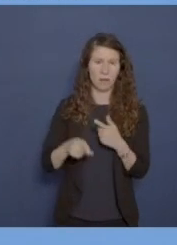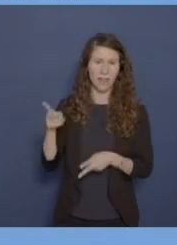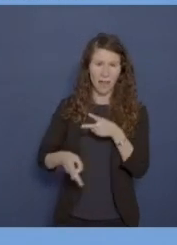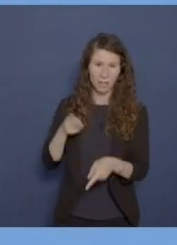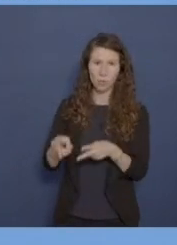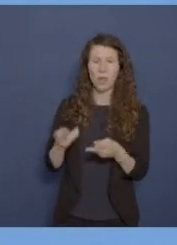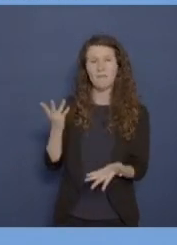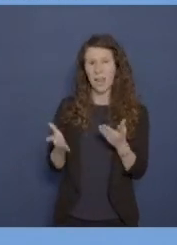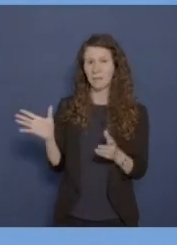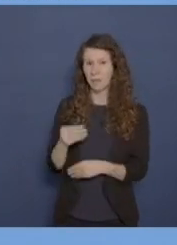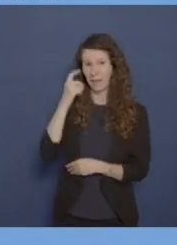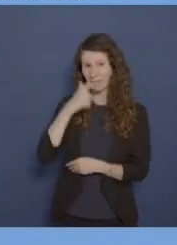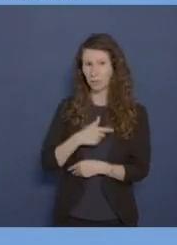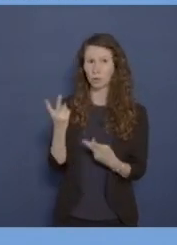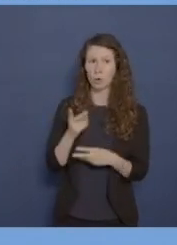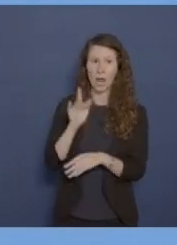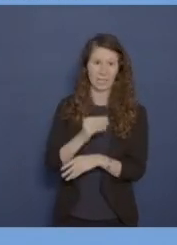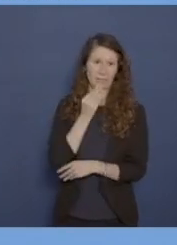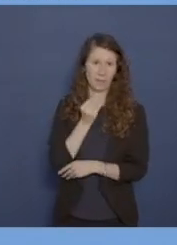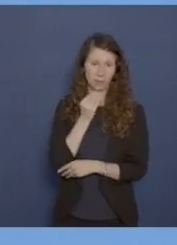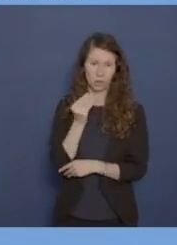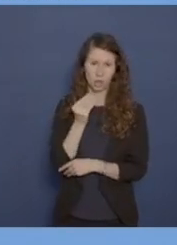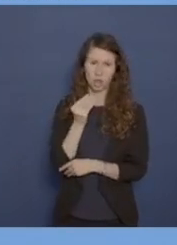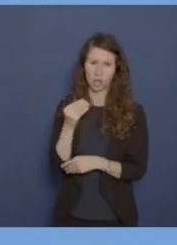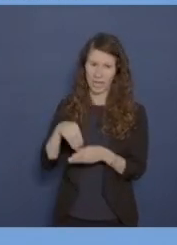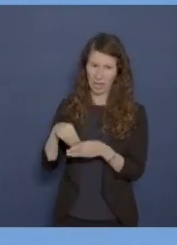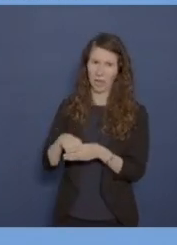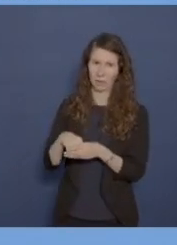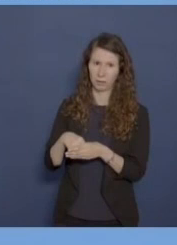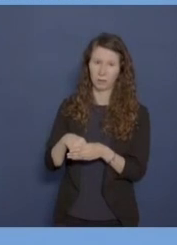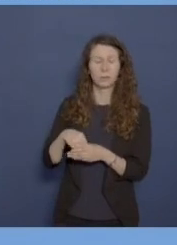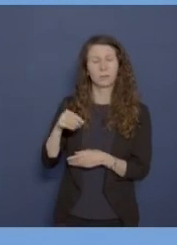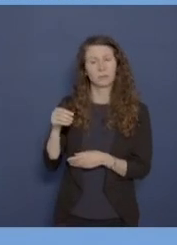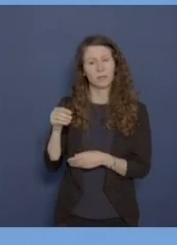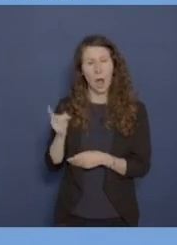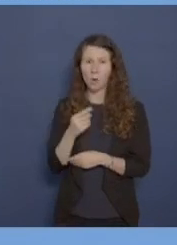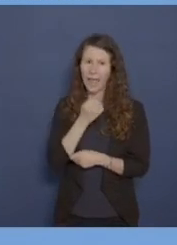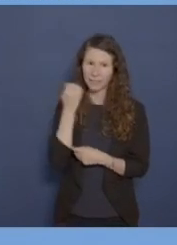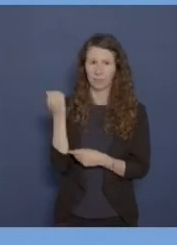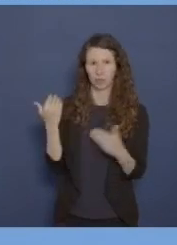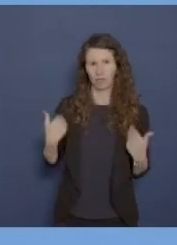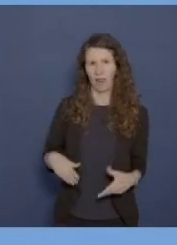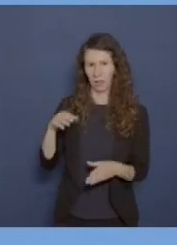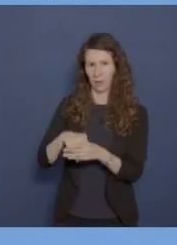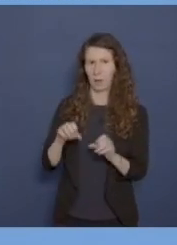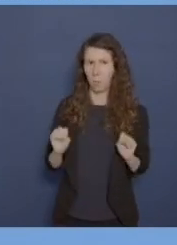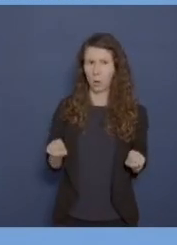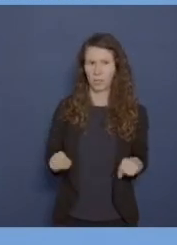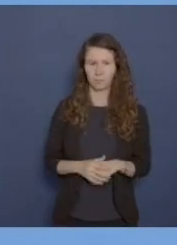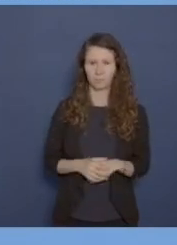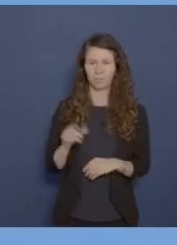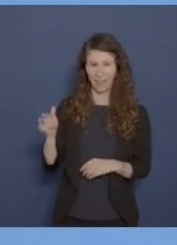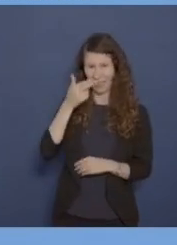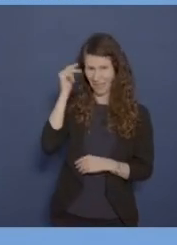gegebenenfalls mit rassistischer oder antisemitischer Konnotation sowie auf extremistische Verhaltensweisen. Gerade in